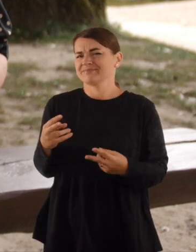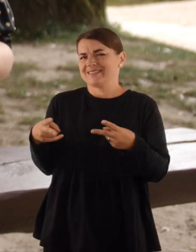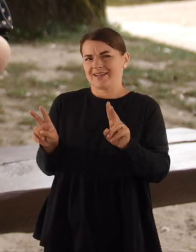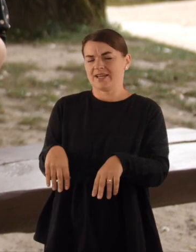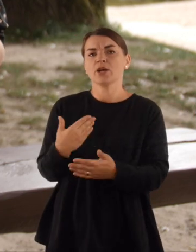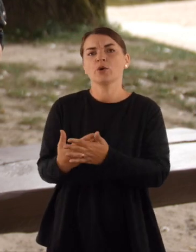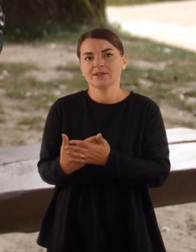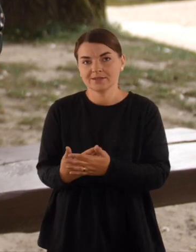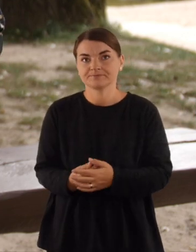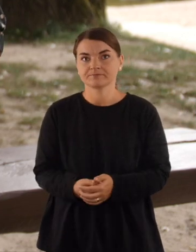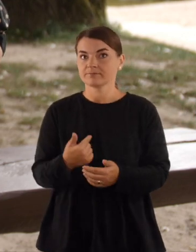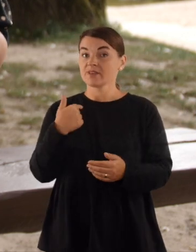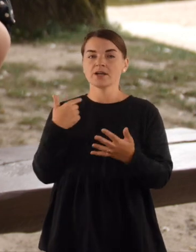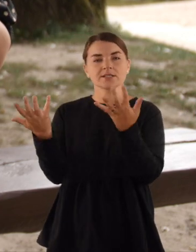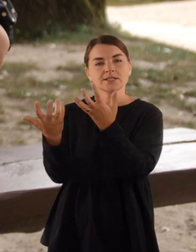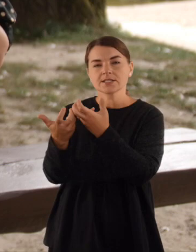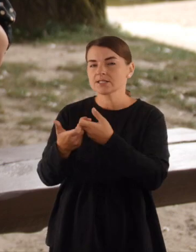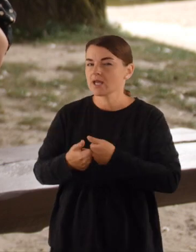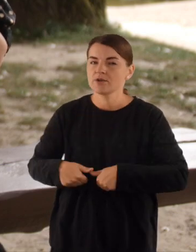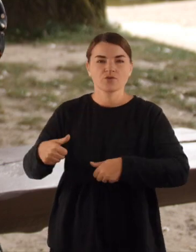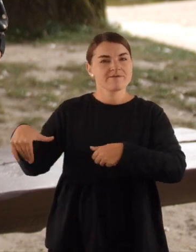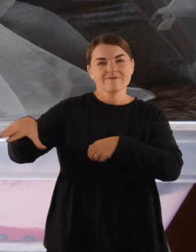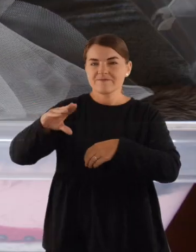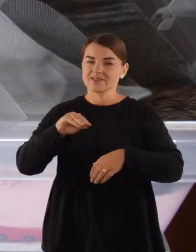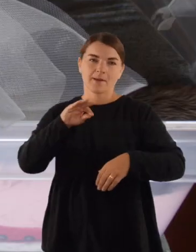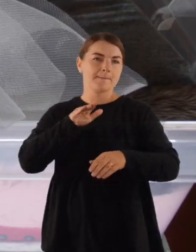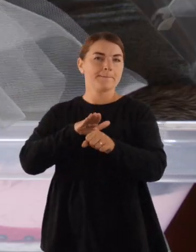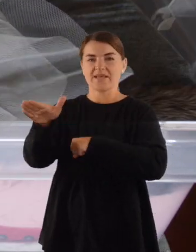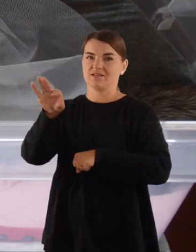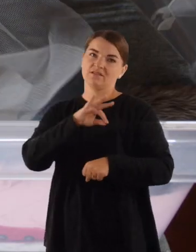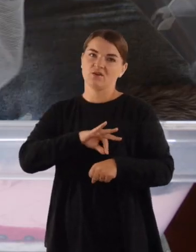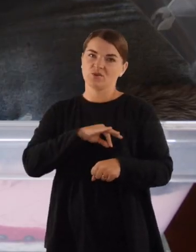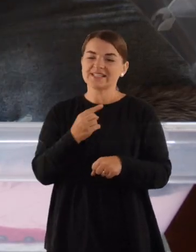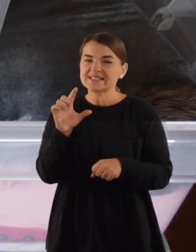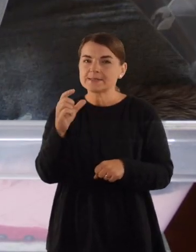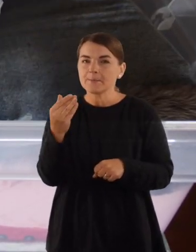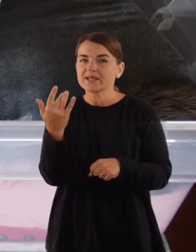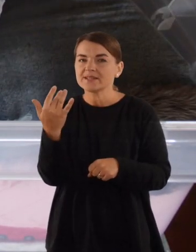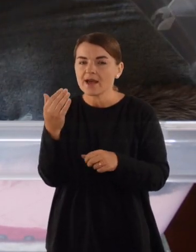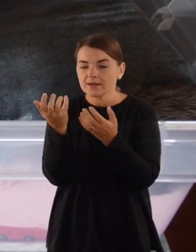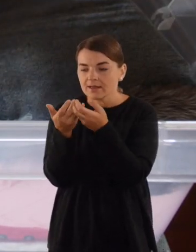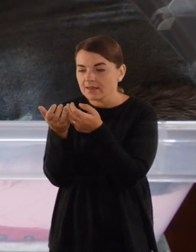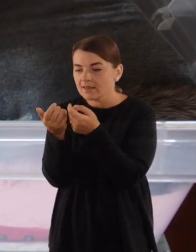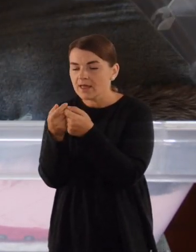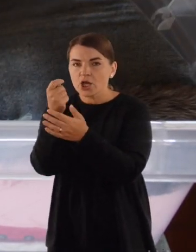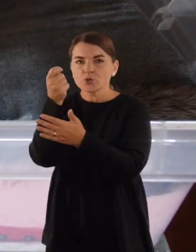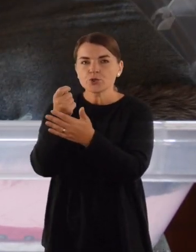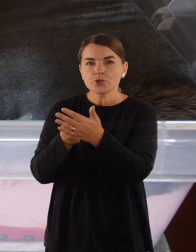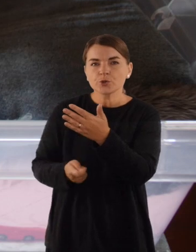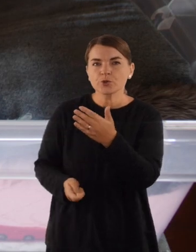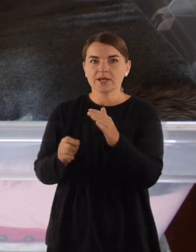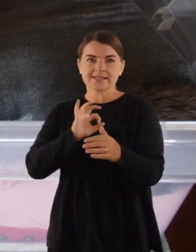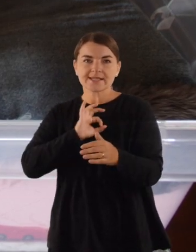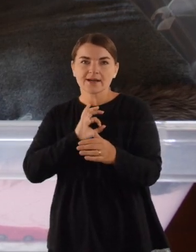nereikia, nes aš esu tiksliukas. Viskas išnaudoja. Aš viską skaičiuoju, aš skaičiuoju kiekvieną centimetriuką, nežinau, štrauktuką,